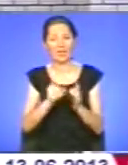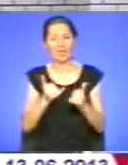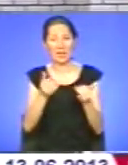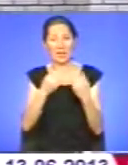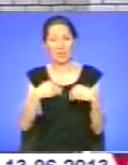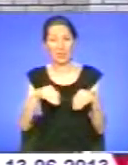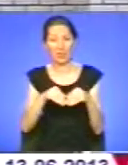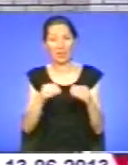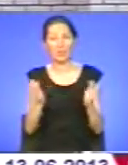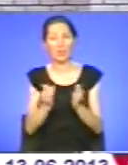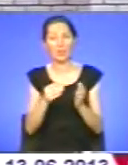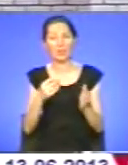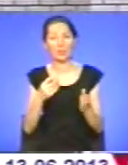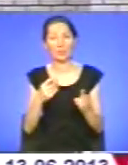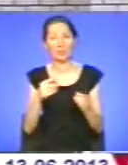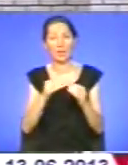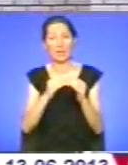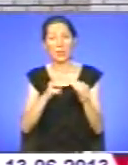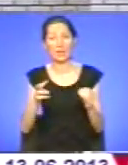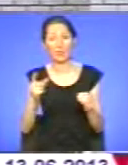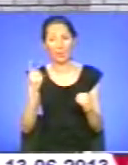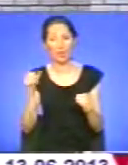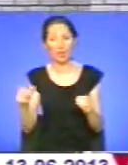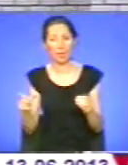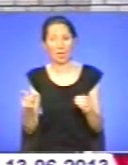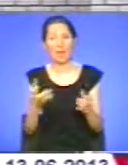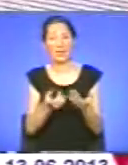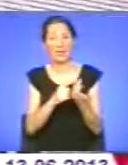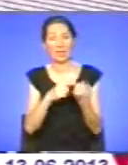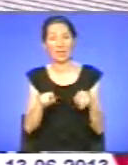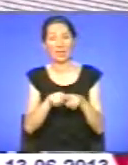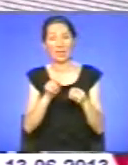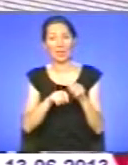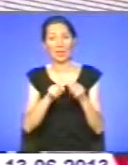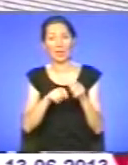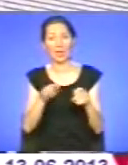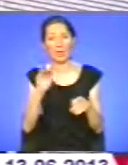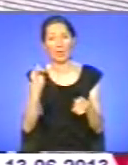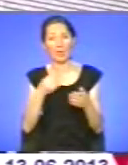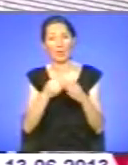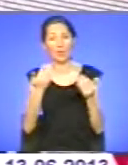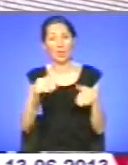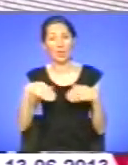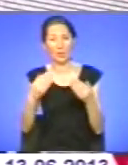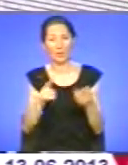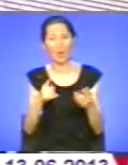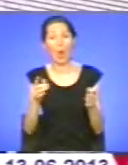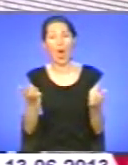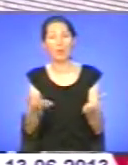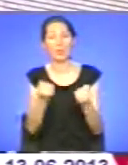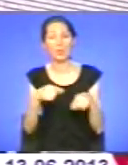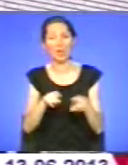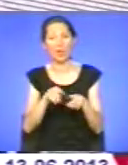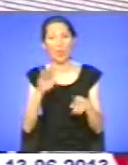загалом. Кілька таких експериментальних кредитів фонд уже надав. Щоб отримати таку позику, сума доходів сім'ї повинна становити